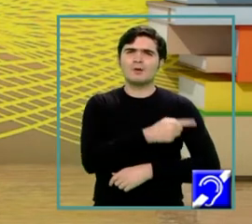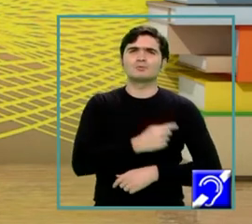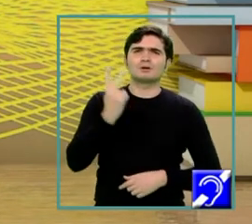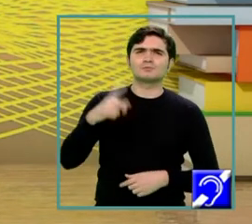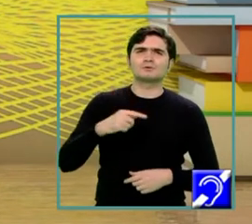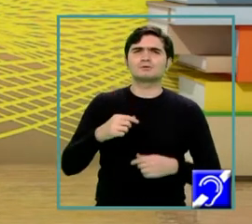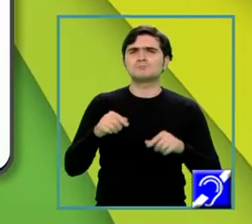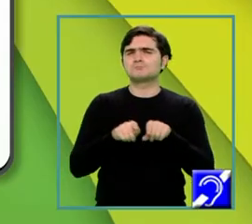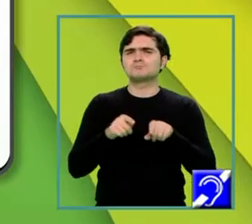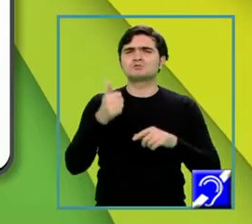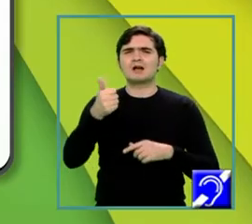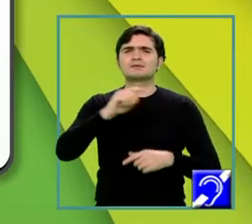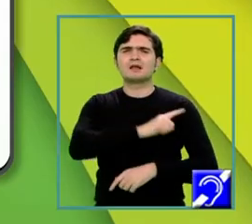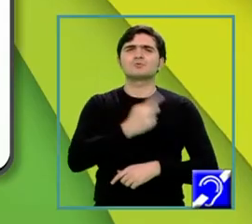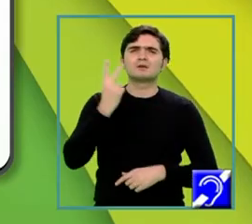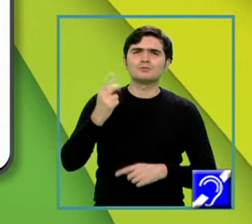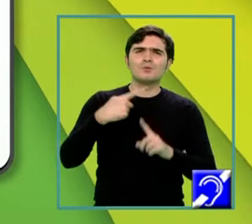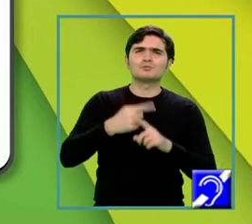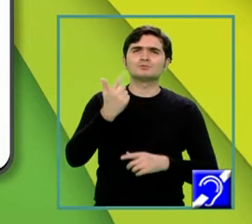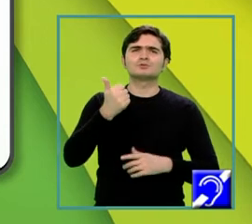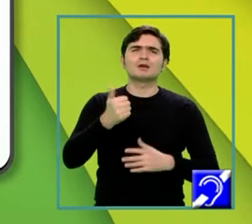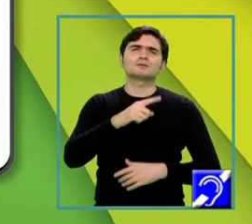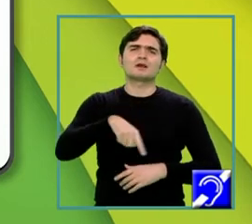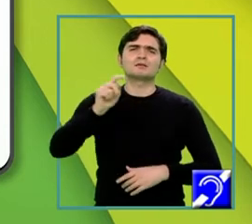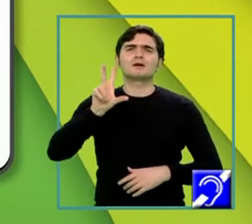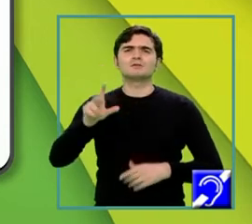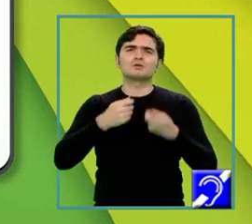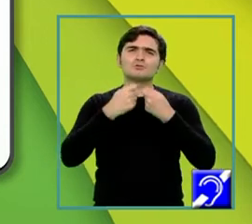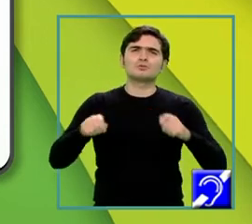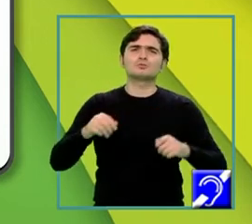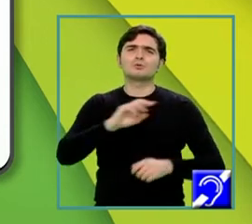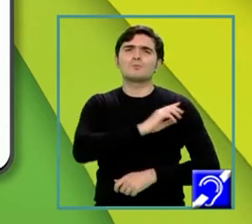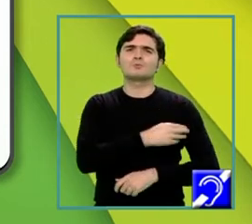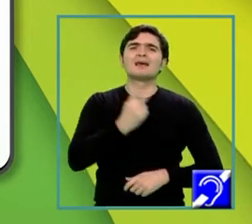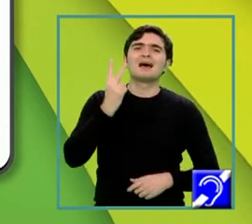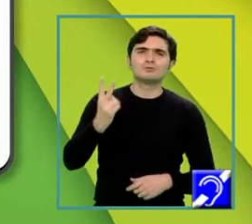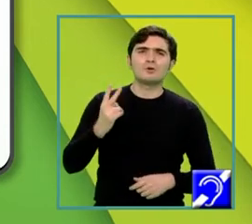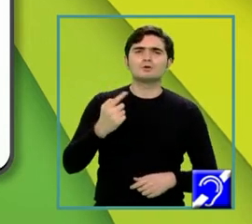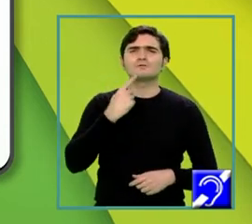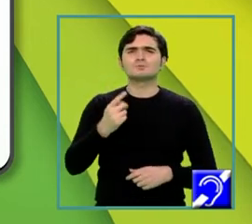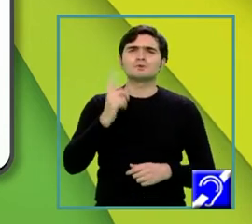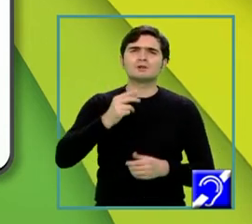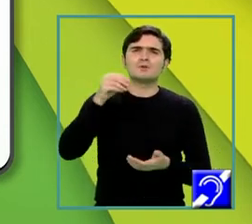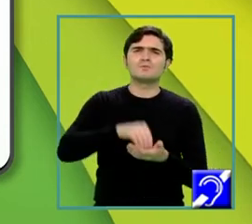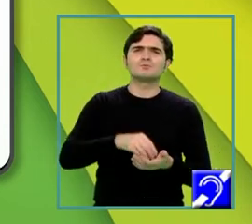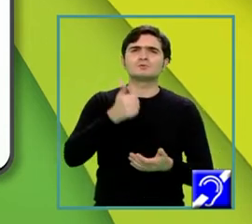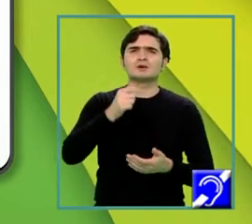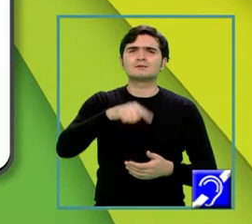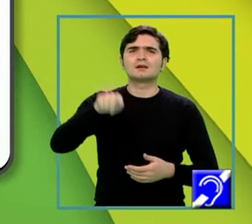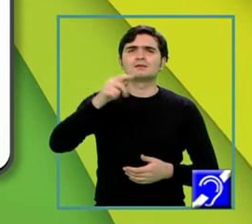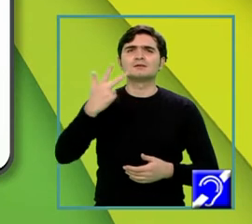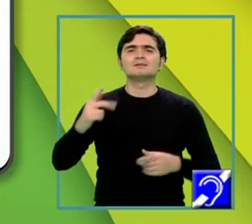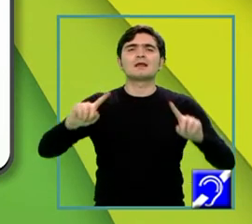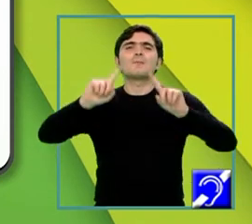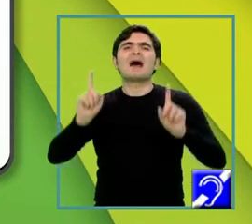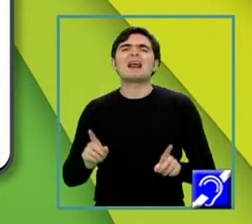cu 6 la puterea 2 plus 6 radical din 3, totul la puterea 2. Încă o dată fac o observație aici că trebuie pus 6 radical din 3 de pus într-o paranteză pentru